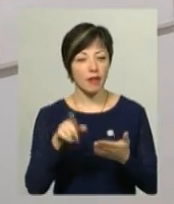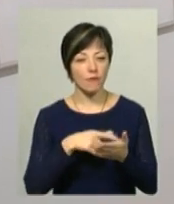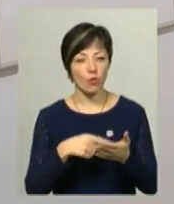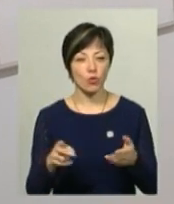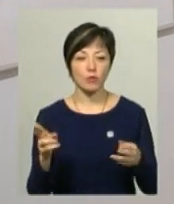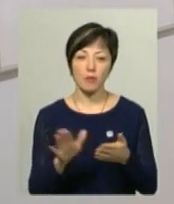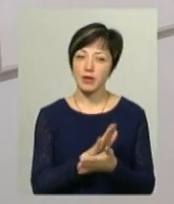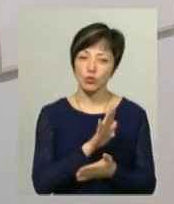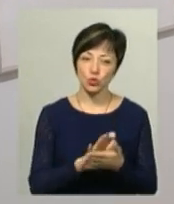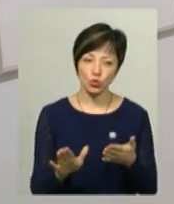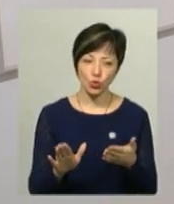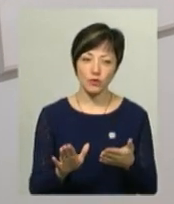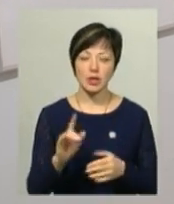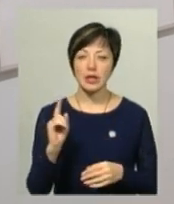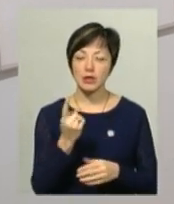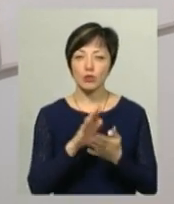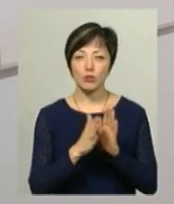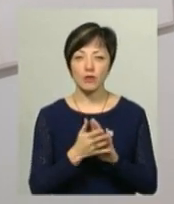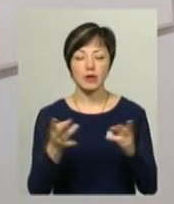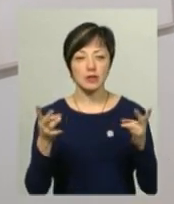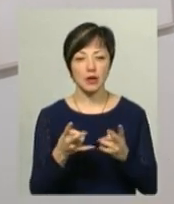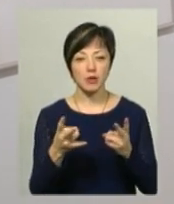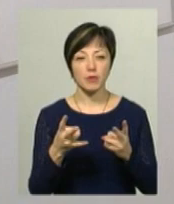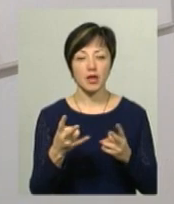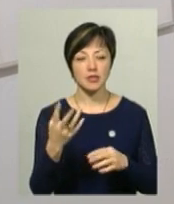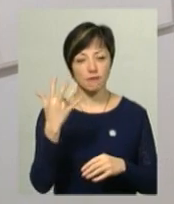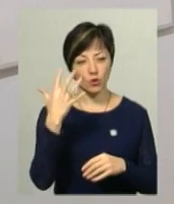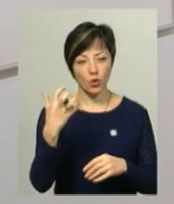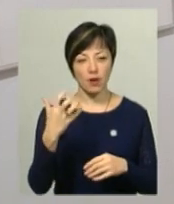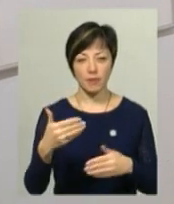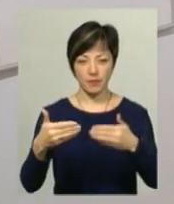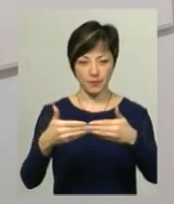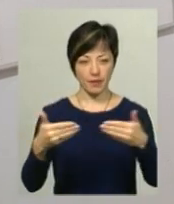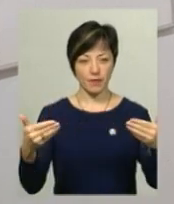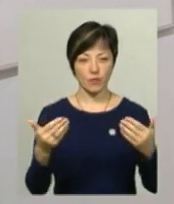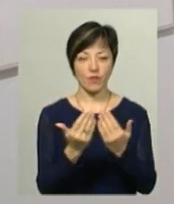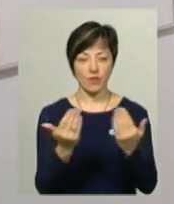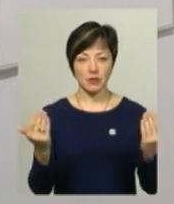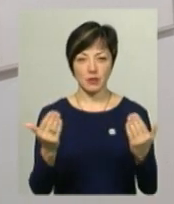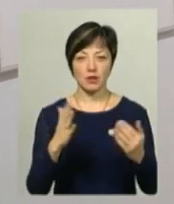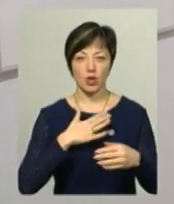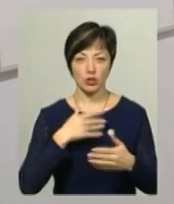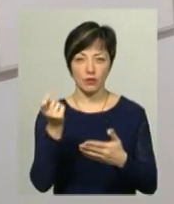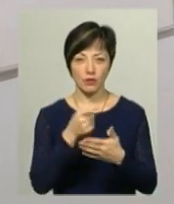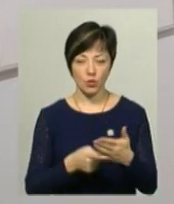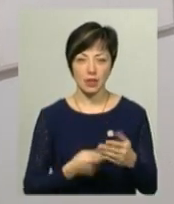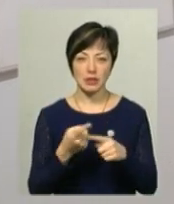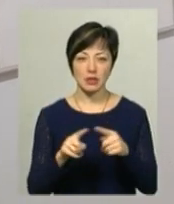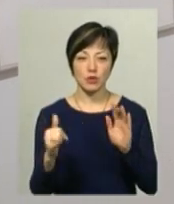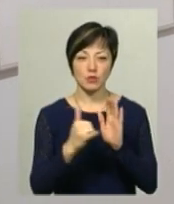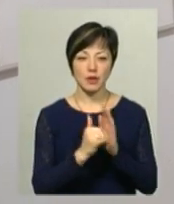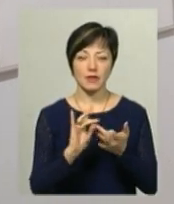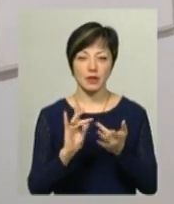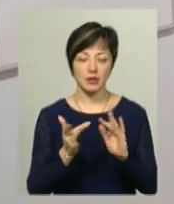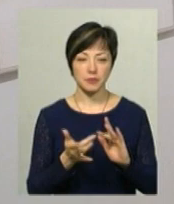безкоштовно. Єдина умова – треба сфотографуватись на фоні одного з наших творів, які експоновані в музеї, і це розмістити в